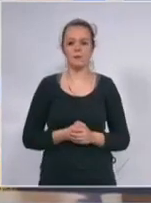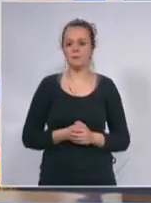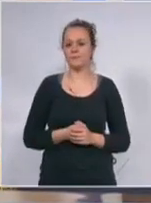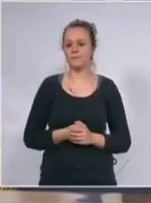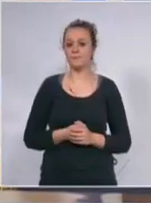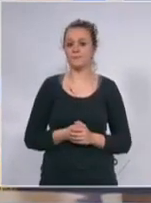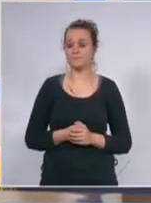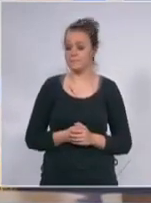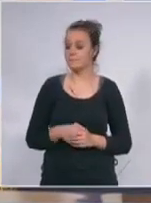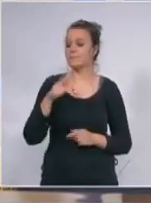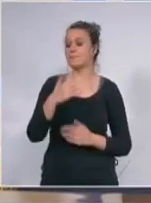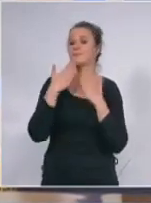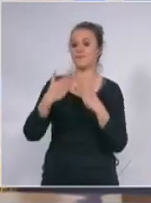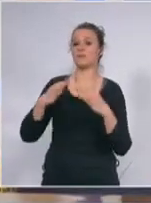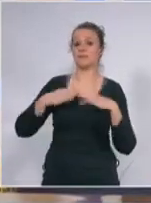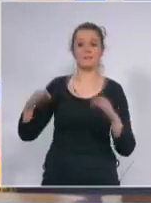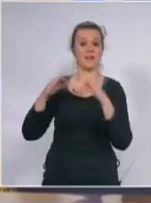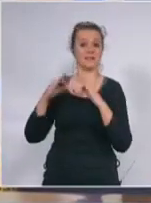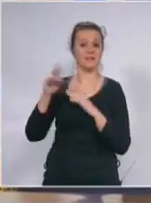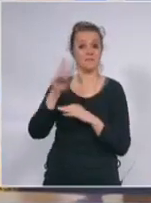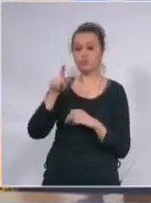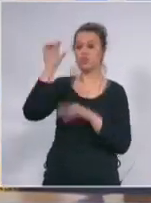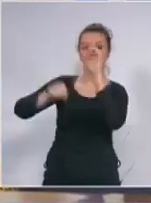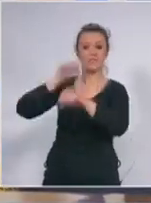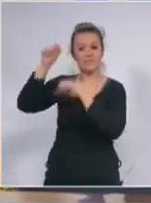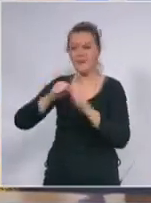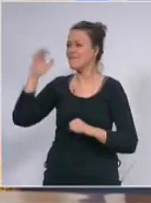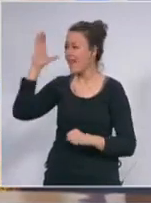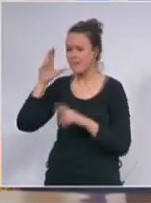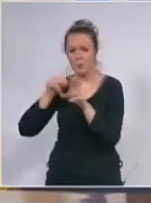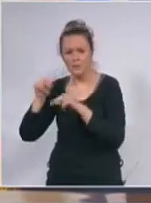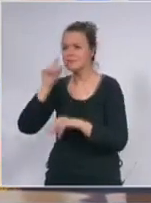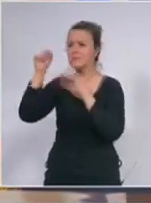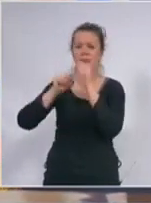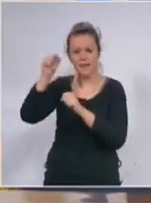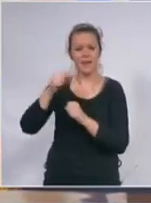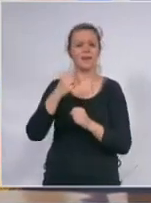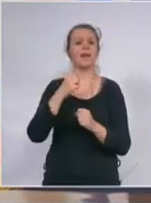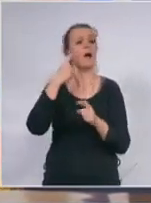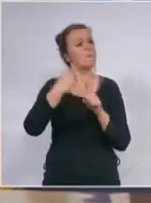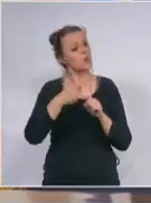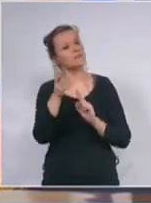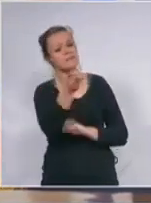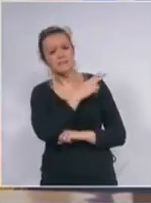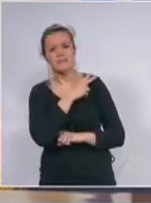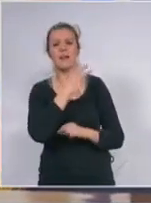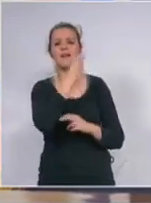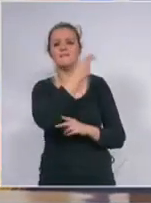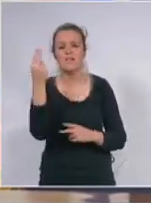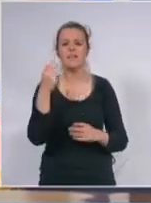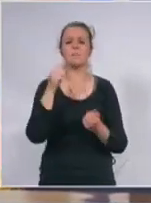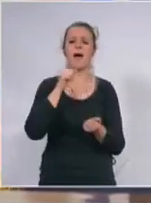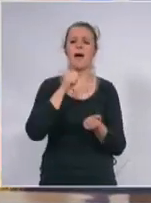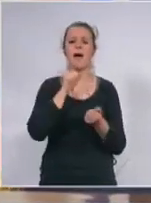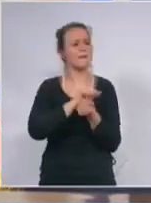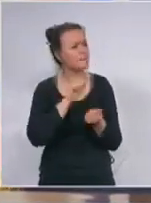količinu zahvaljujući angažovanju predsednika cele vlade praktično svih ljudi moram da pomenem i ogroman broj ljudi dobre volje firme i preduzeće koji